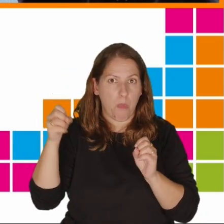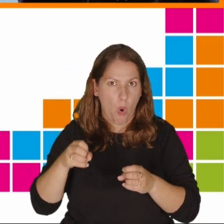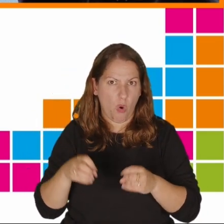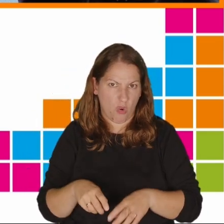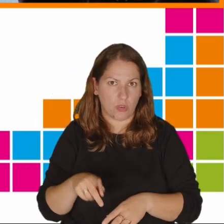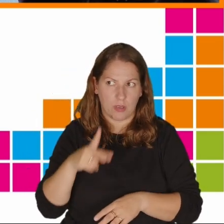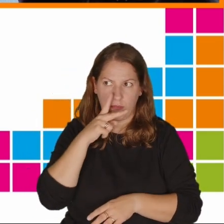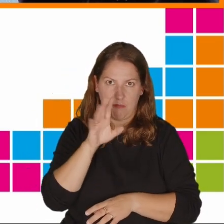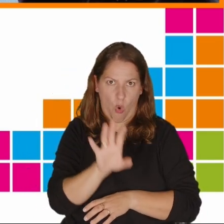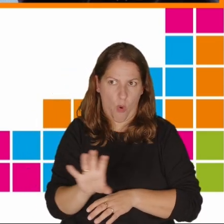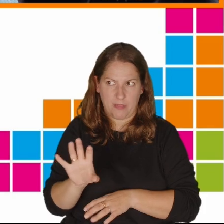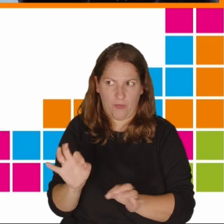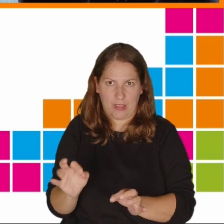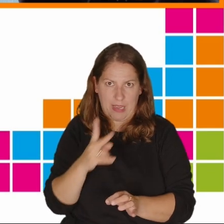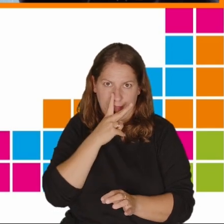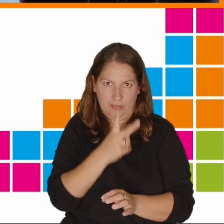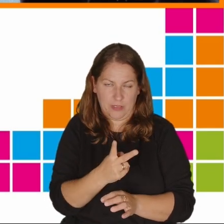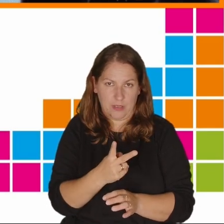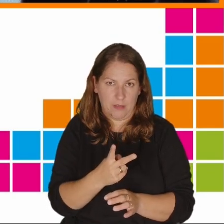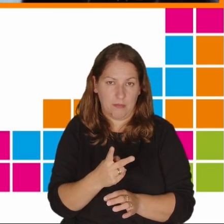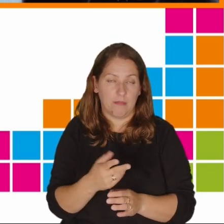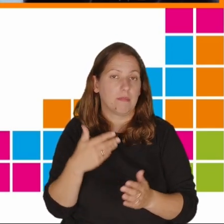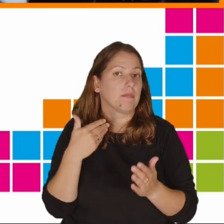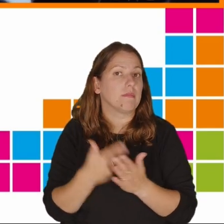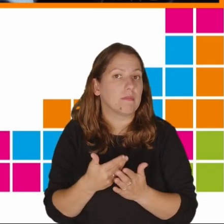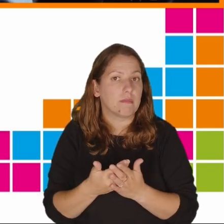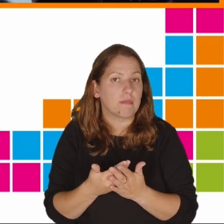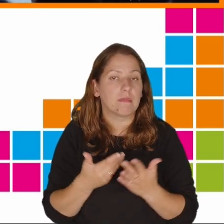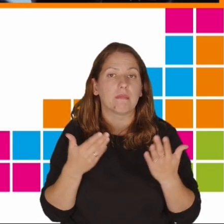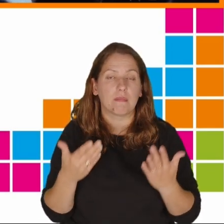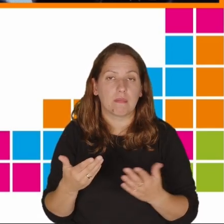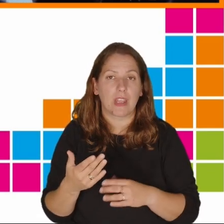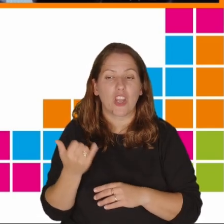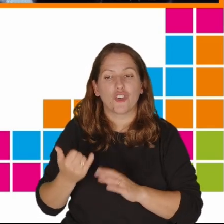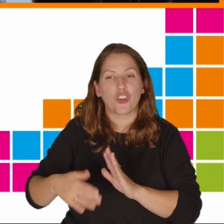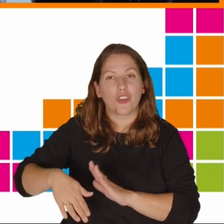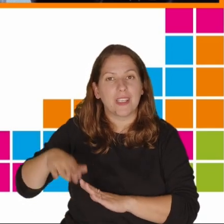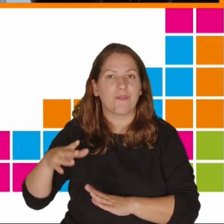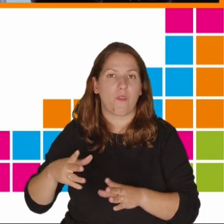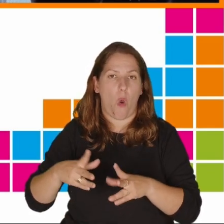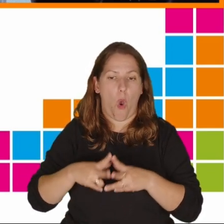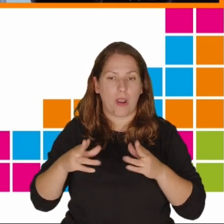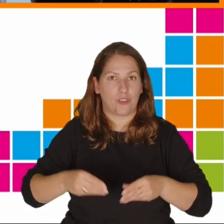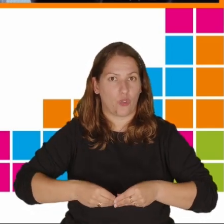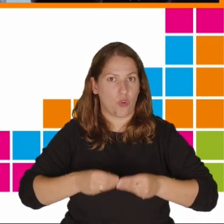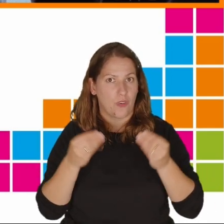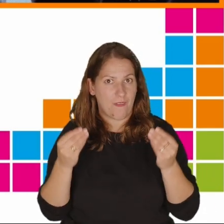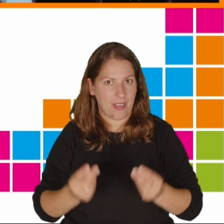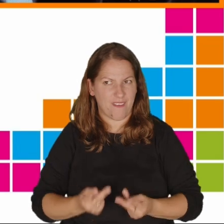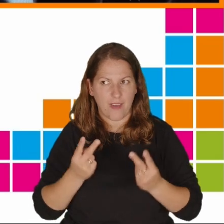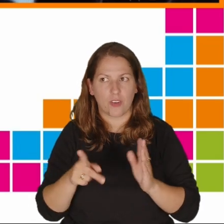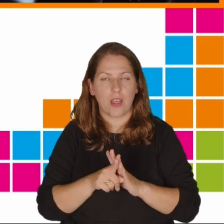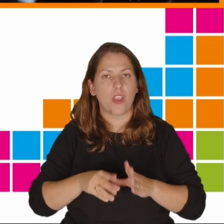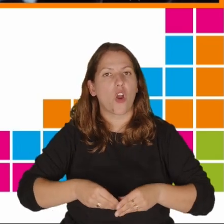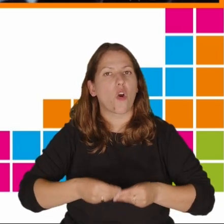obserwujemy. Dlaczego tak się dzieje? Ponieważ dzieciństwo i okres dojrzewania są kluczowe dla